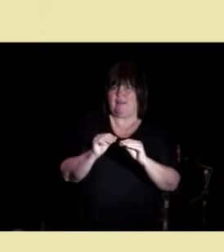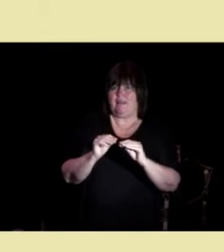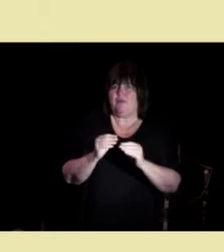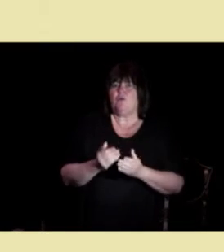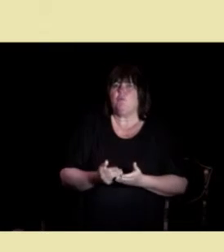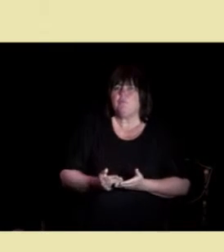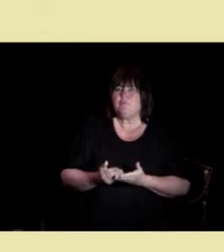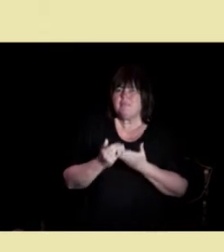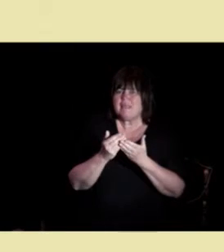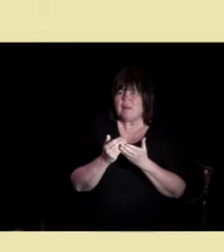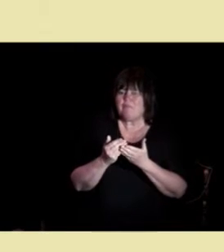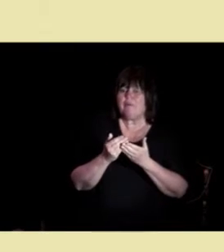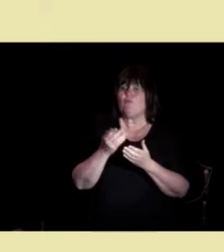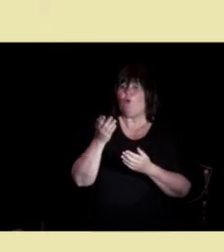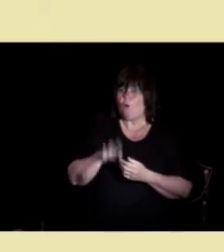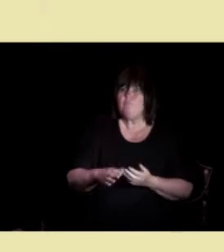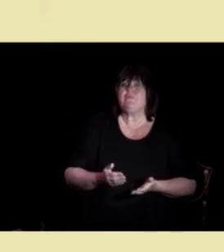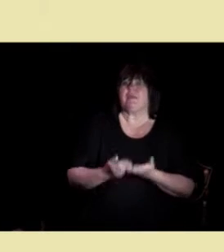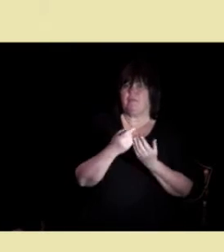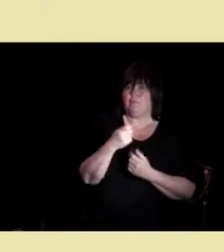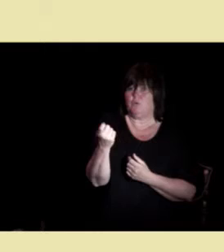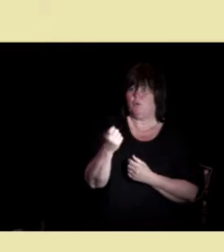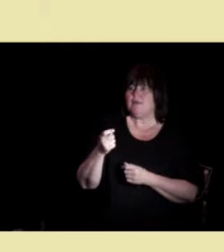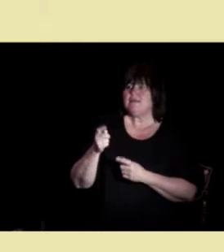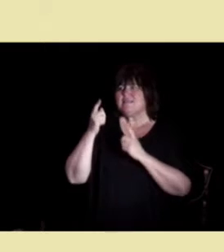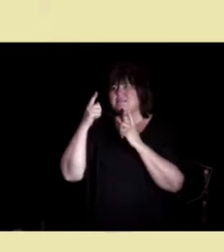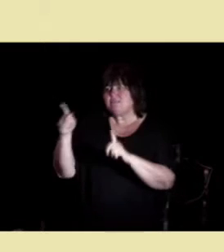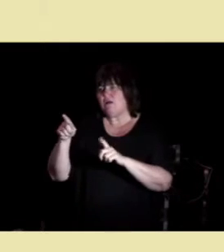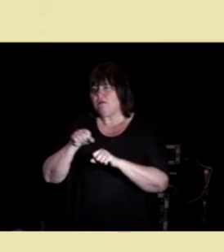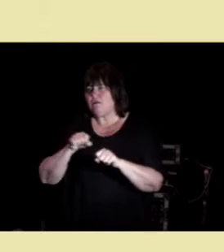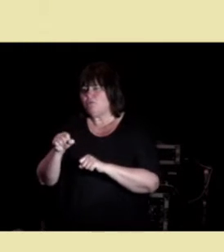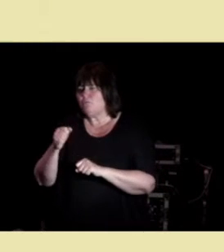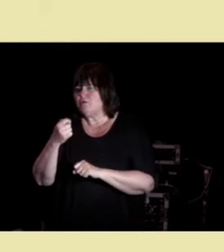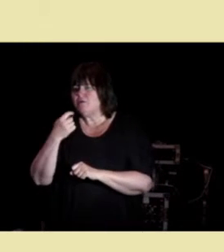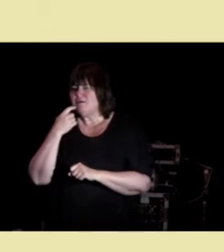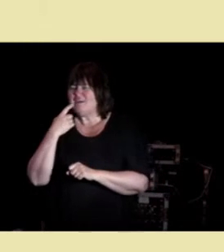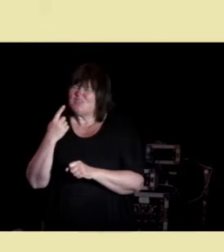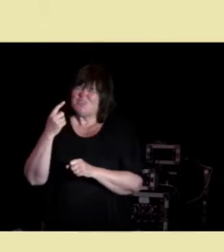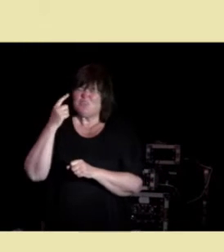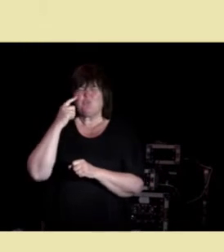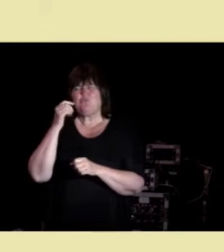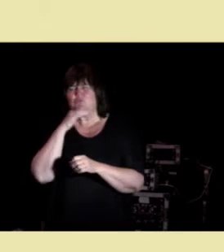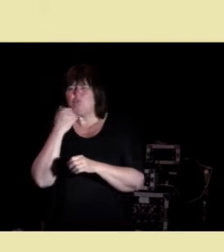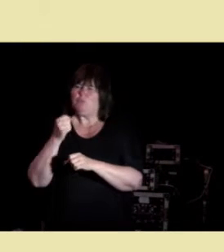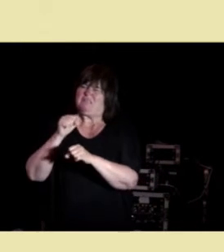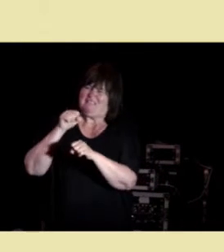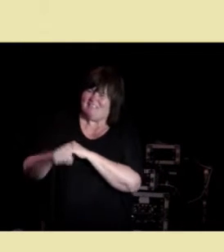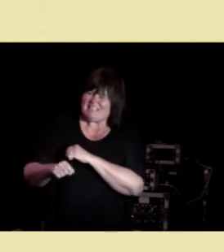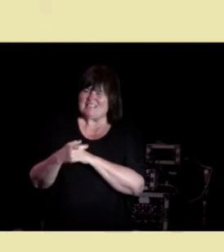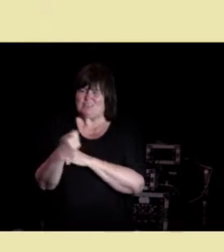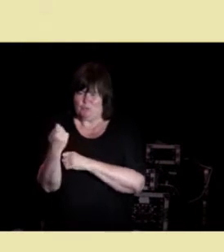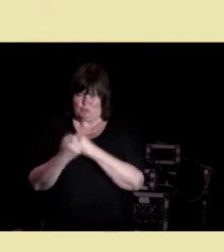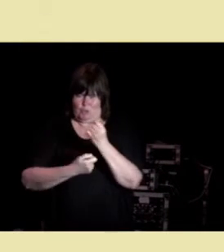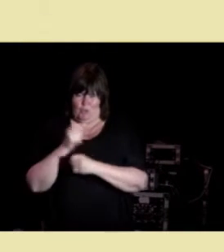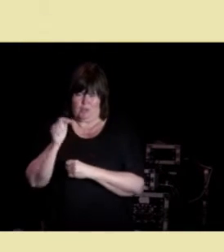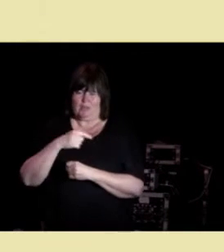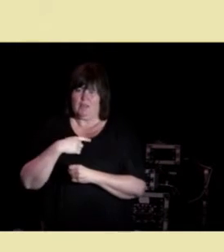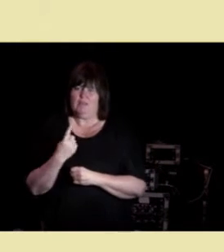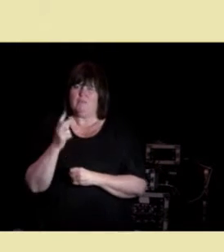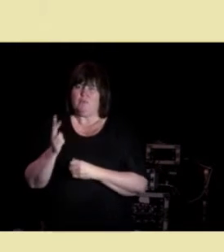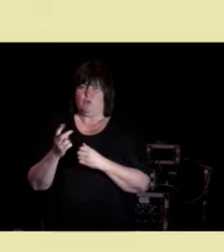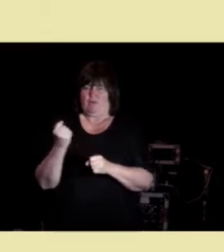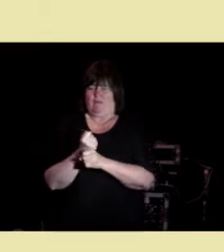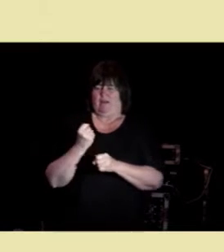I stangen så bruker vi et verktøy, for jeg tror at fagfolk må tvinges litt til å gjøre det her. Så bruker vi et verktøy som heter klient- og resultatstyrt